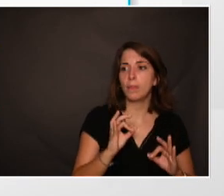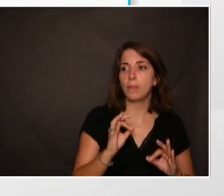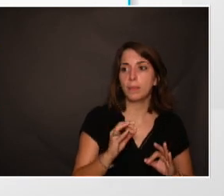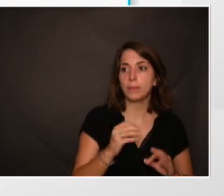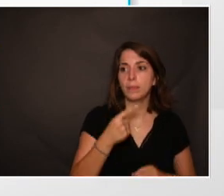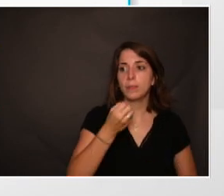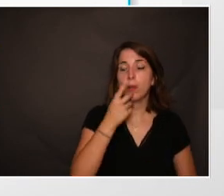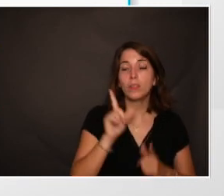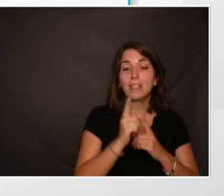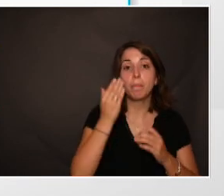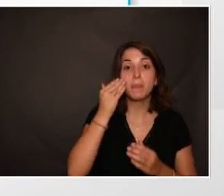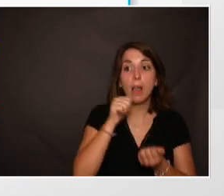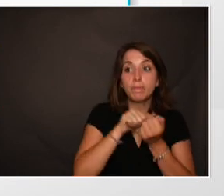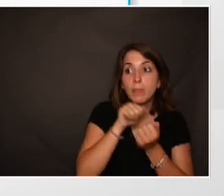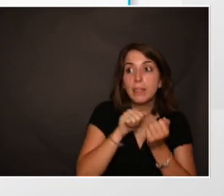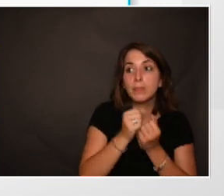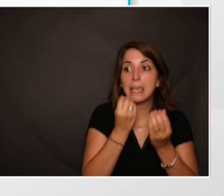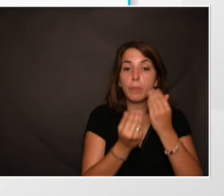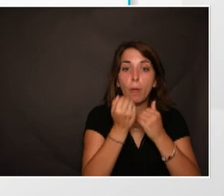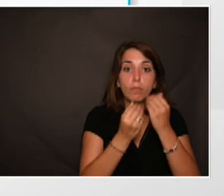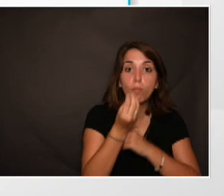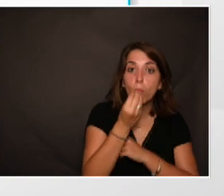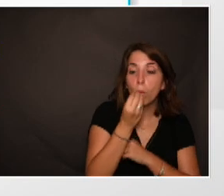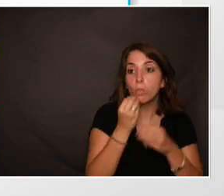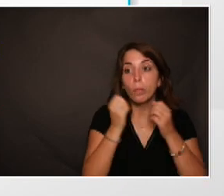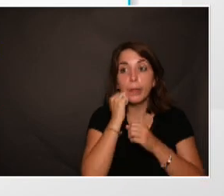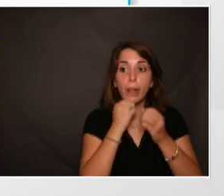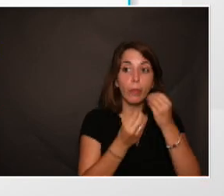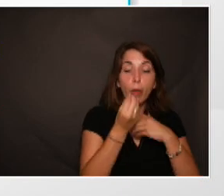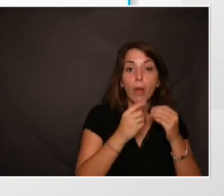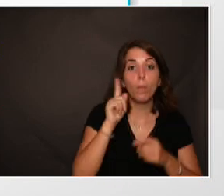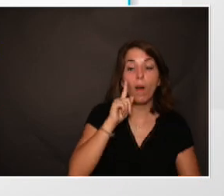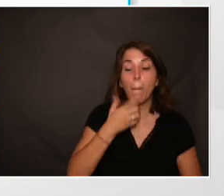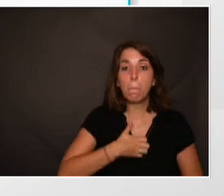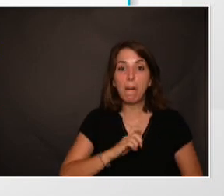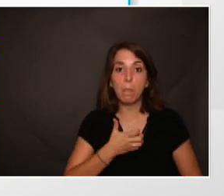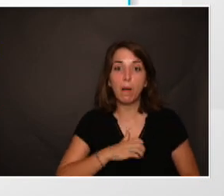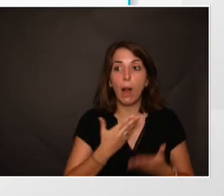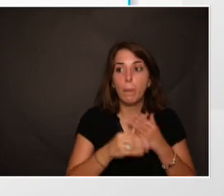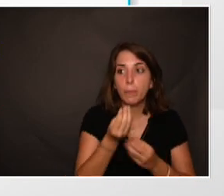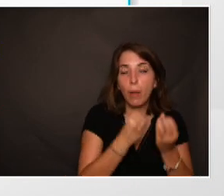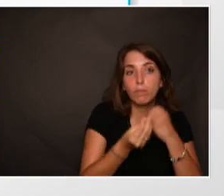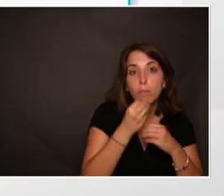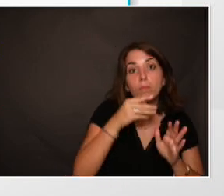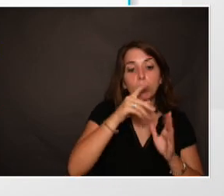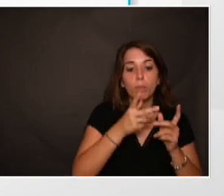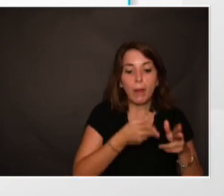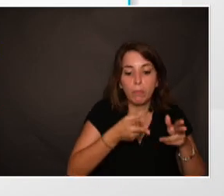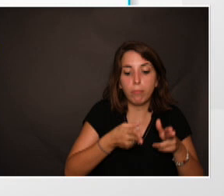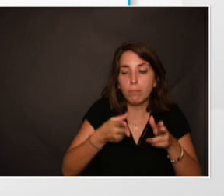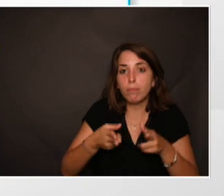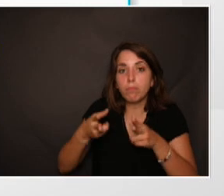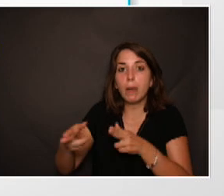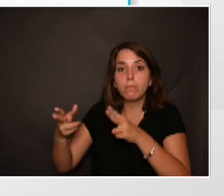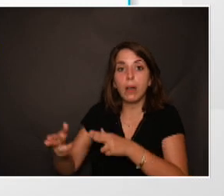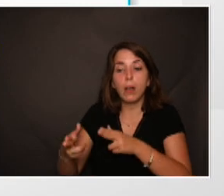grignotage. En général, les sujets âgés, s'ils ont moins d'appétit, vont avoir tendance à fractionner et donc augmenter le risque de